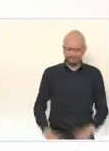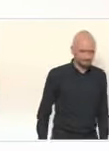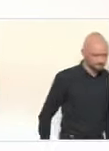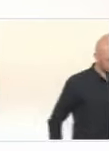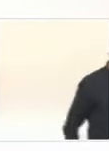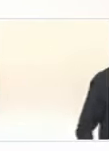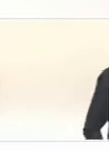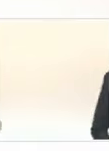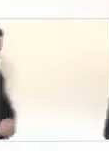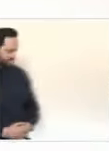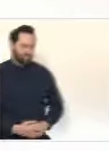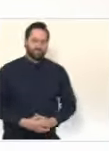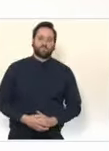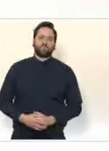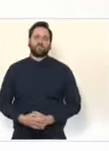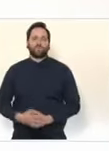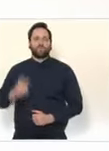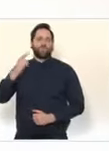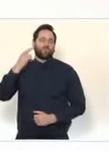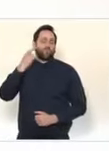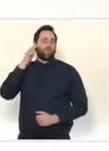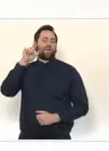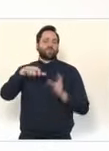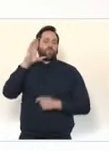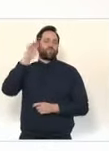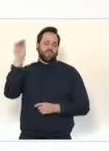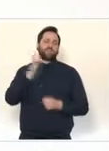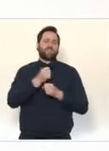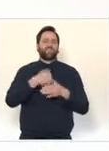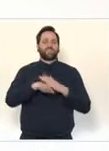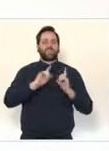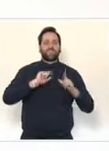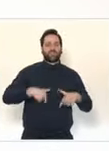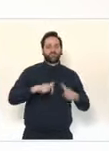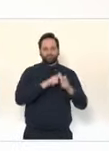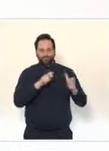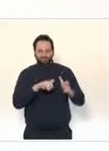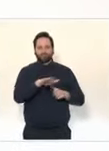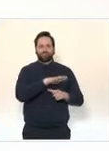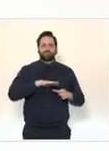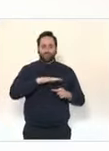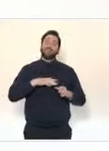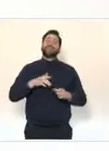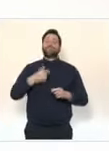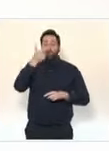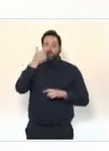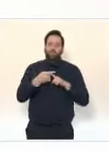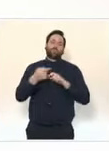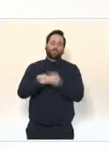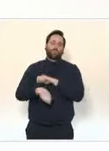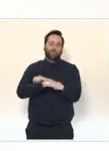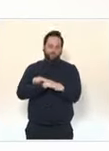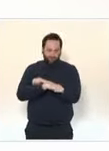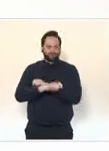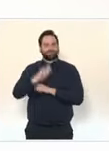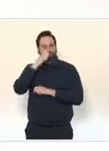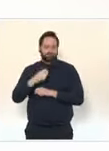travaillant dans les établissements et dans les écoles recevra deux tests par semaine qui pourront être faits à la maison. sera gratuit, évidemment.